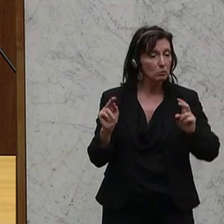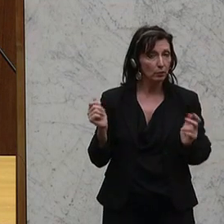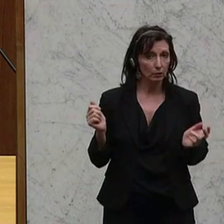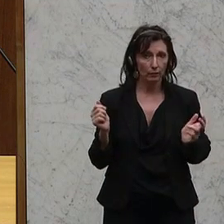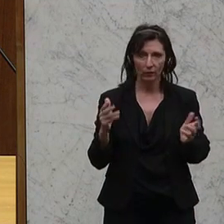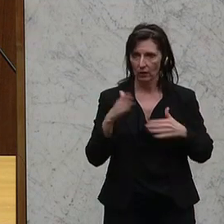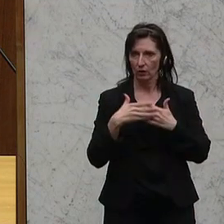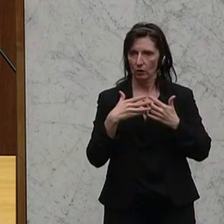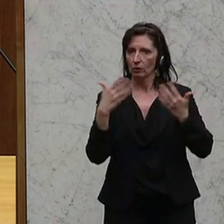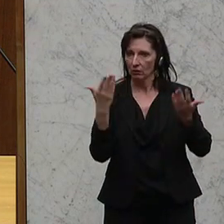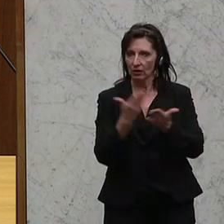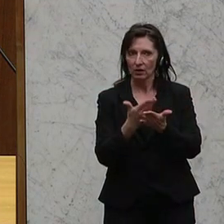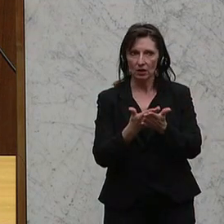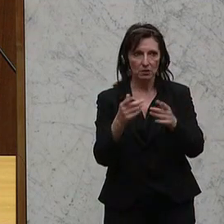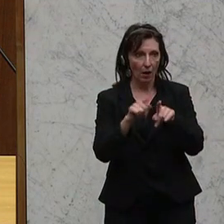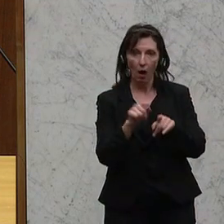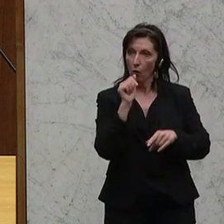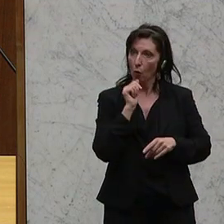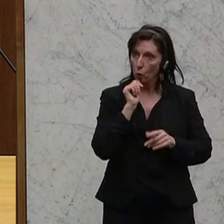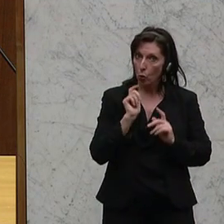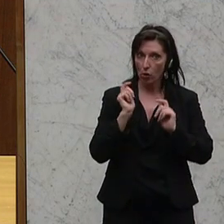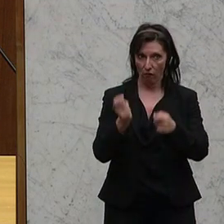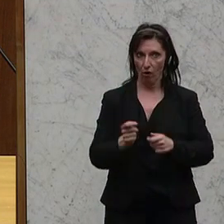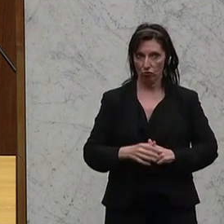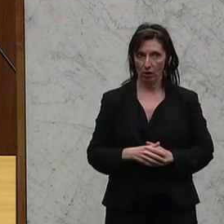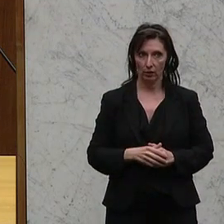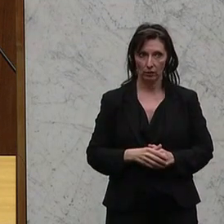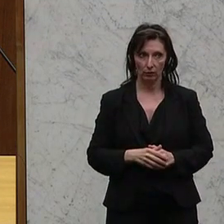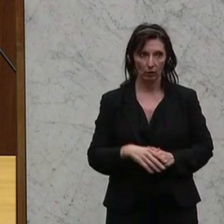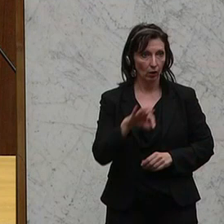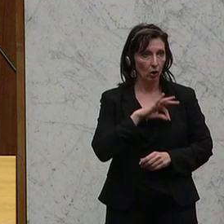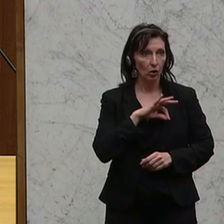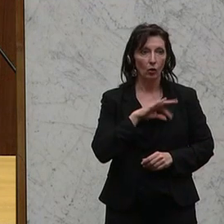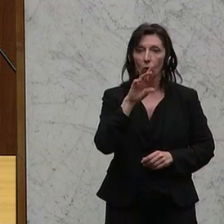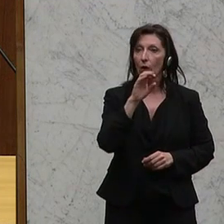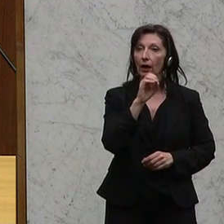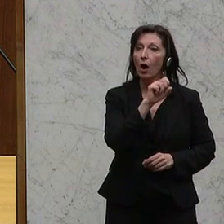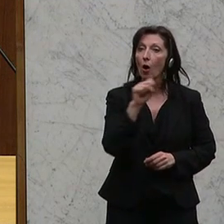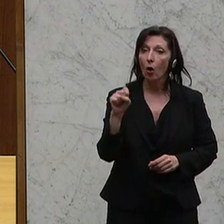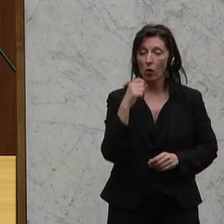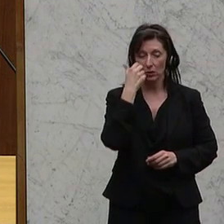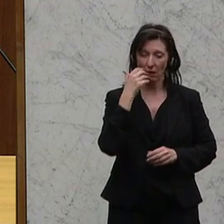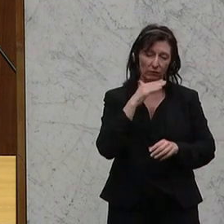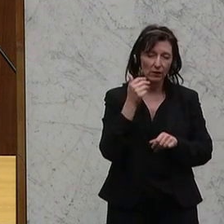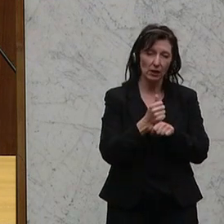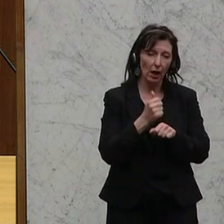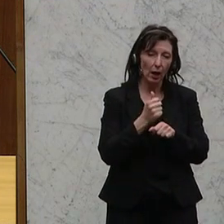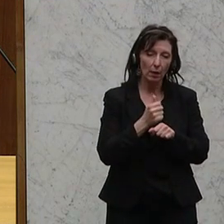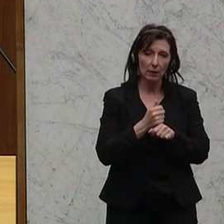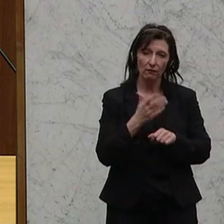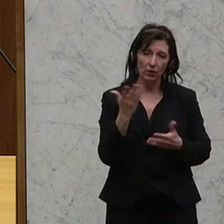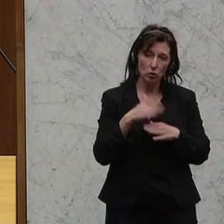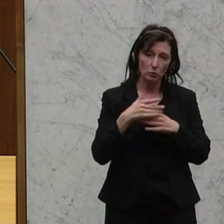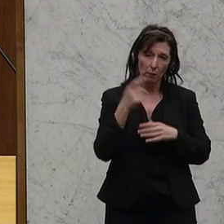jetzt, deshalb auch der grüne Vorschlag, Kollege Rossmann sehr verinvestiert hat, wenn ich jetzt der Meinung bin,